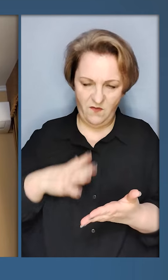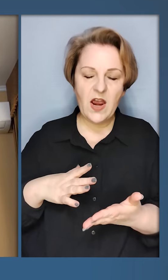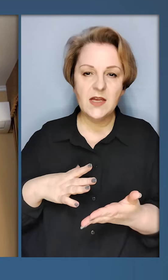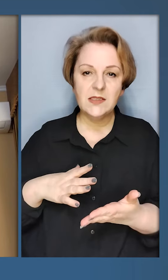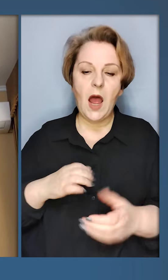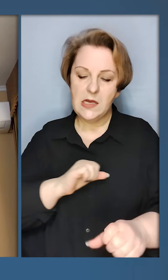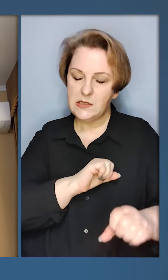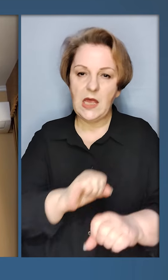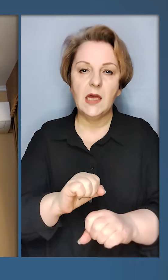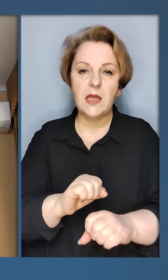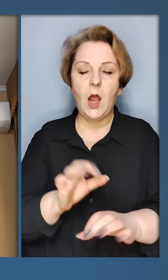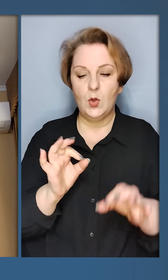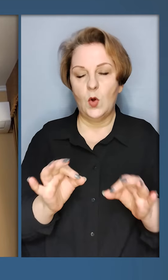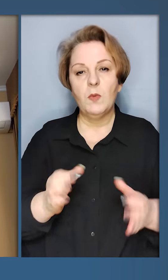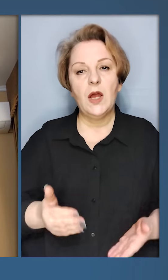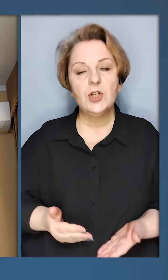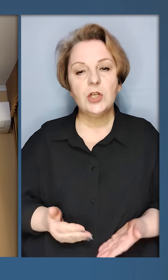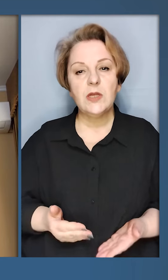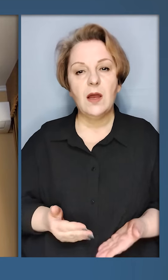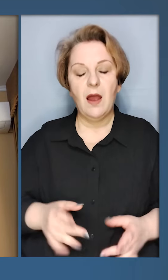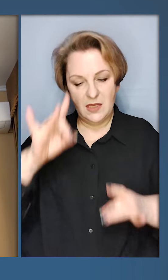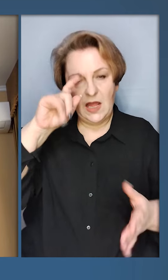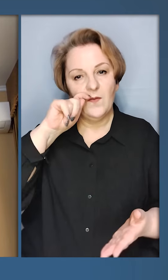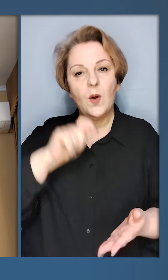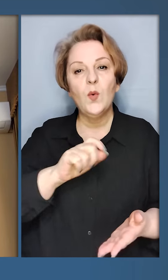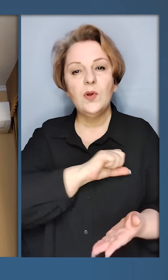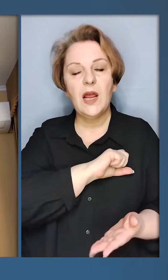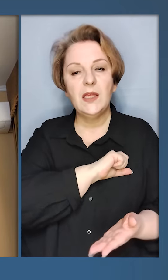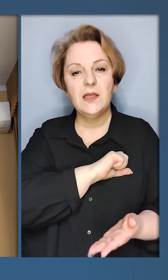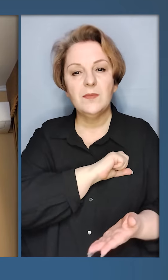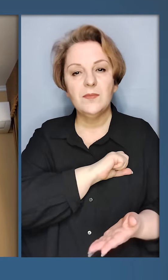обов'язково вистоїмо, захистимо нормальне життя. Слава Україні!